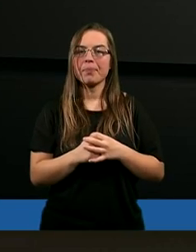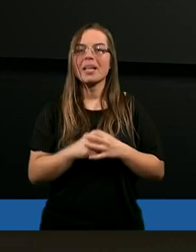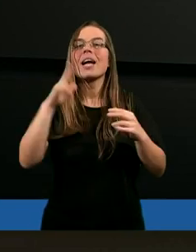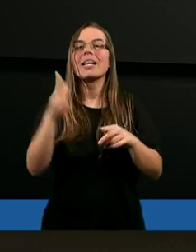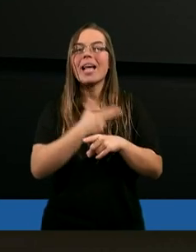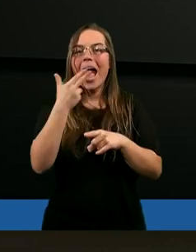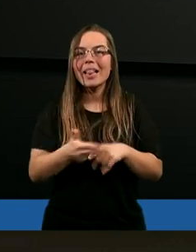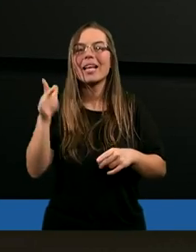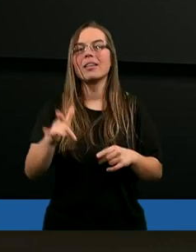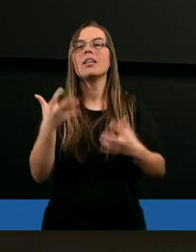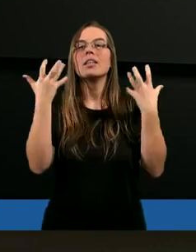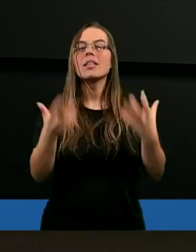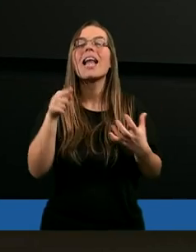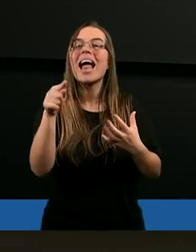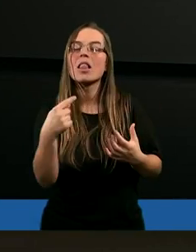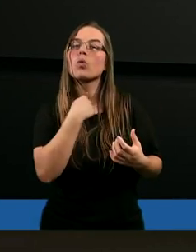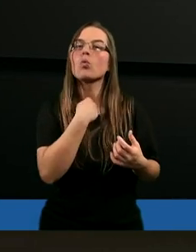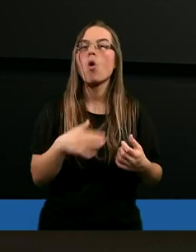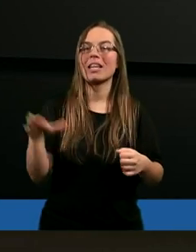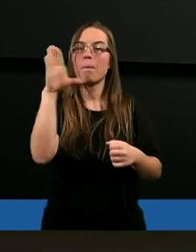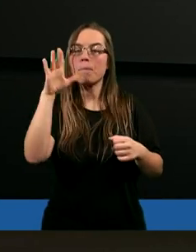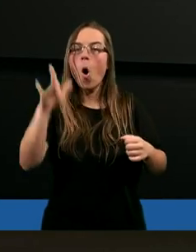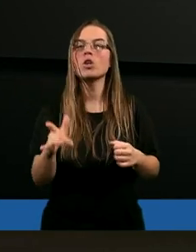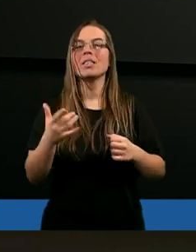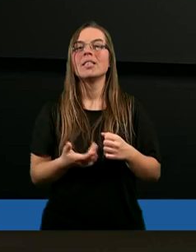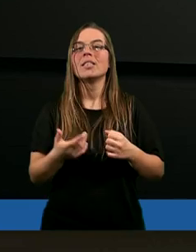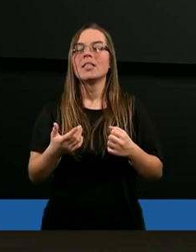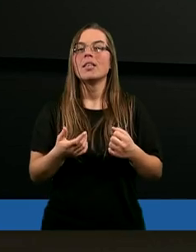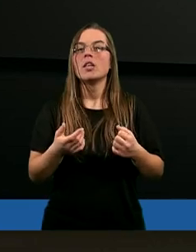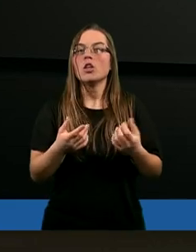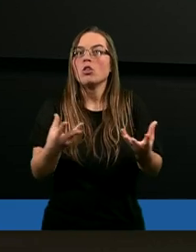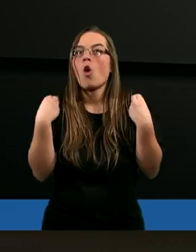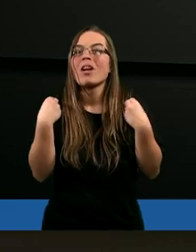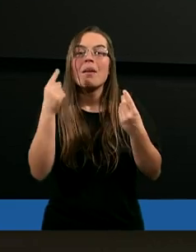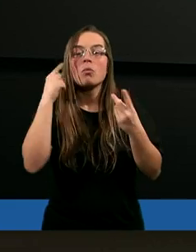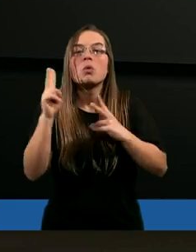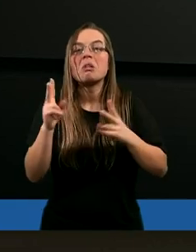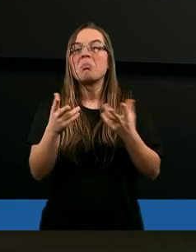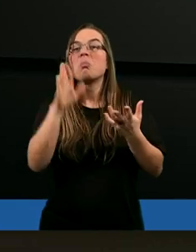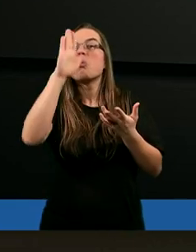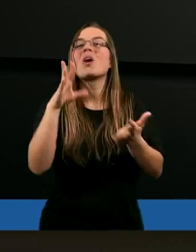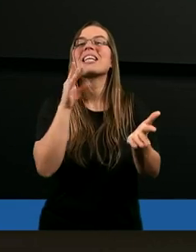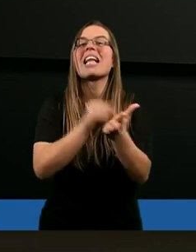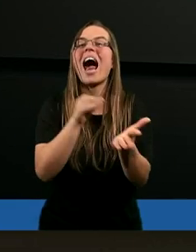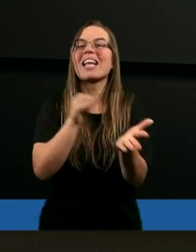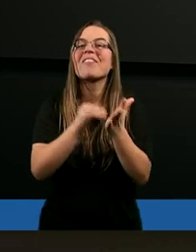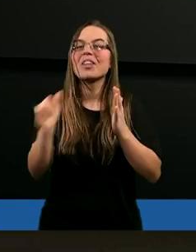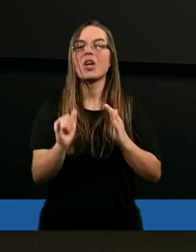Kiedy ten głos Boży rozlega się, Bóg zazwyczaj